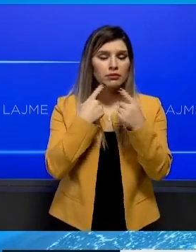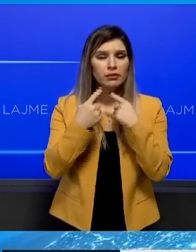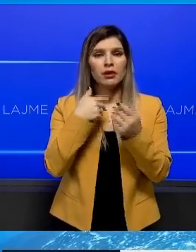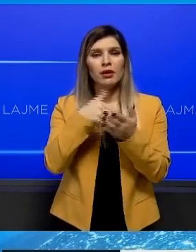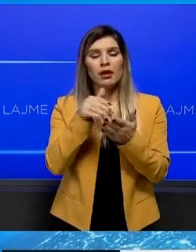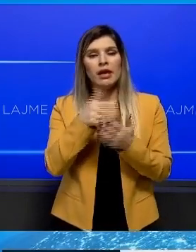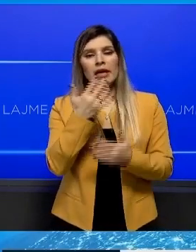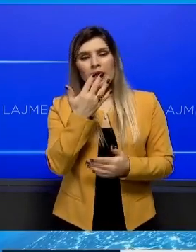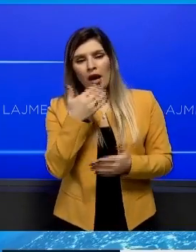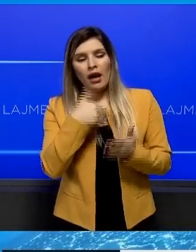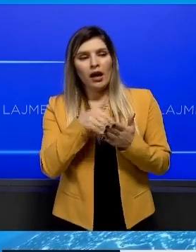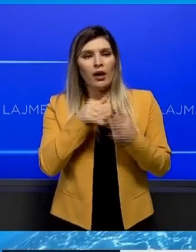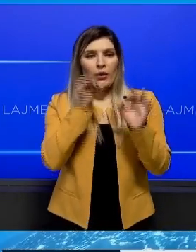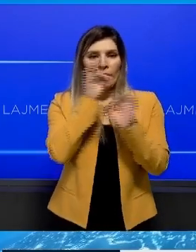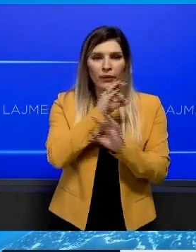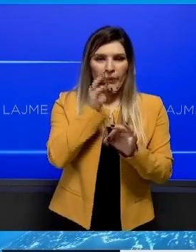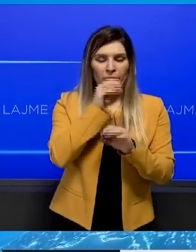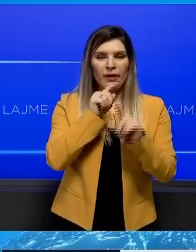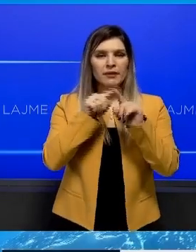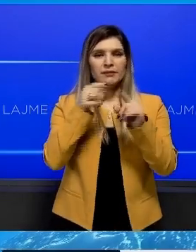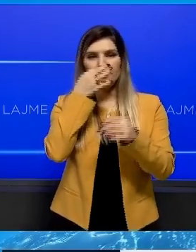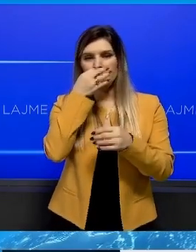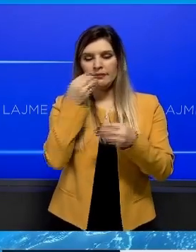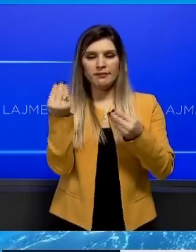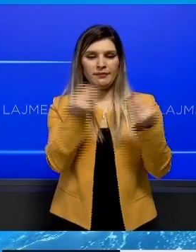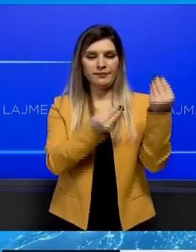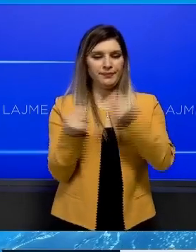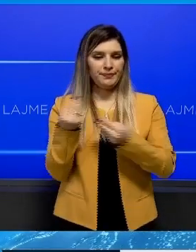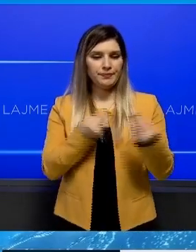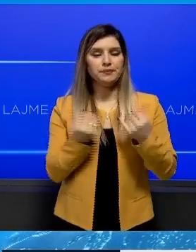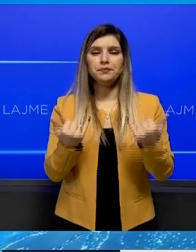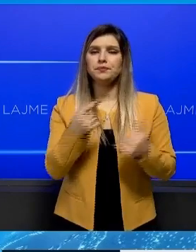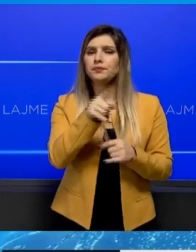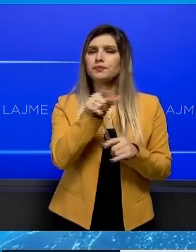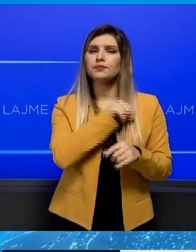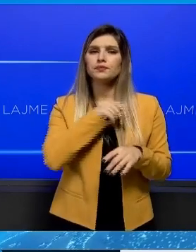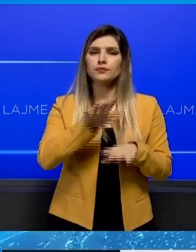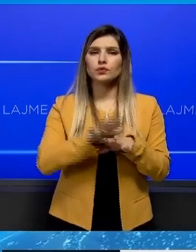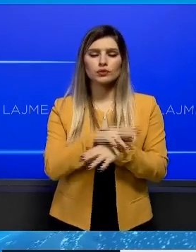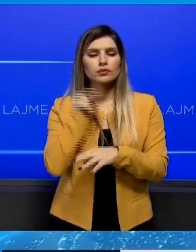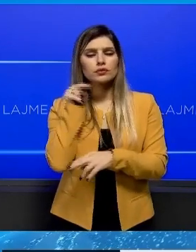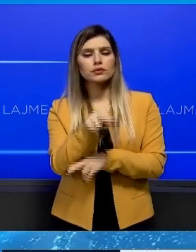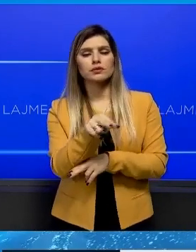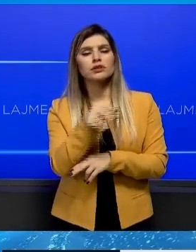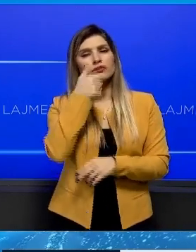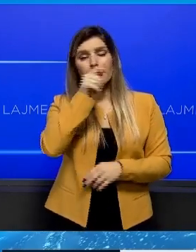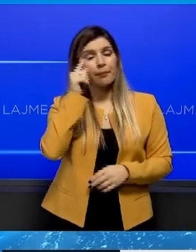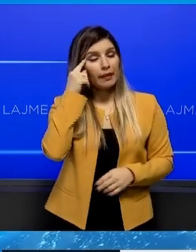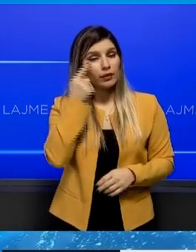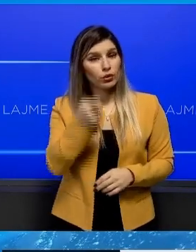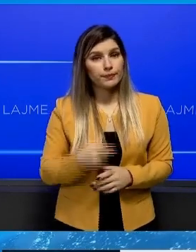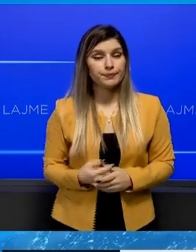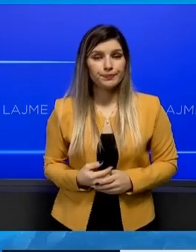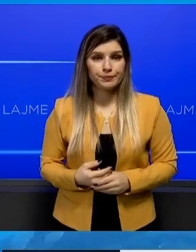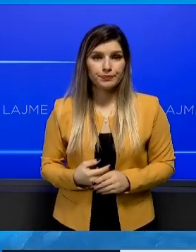është rritur në fakt të qmimi i energjisë elektrike. Si e keni par ju gjithë dhe këtë vendim të zërës?